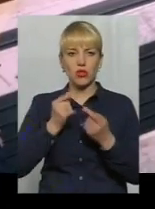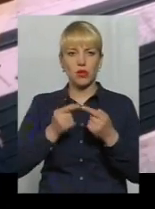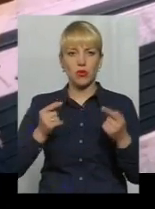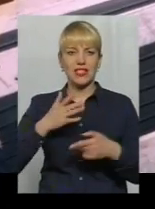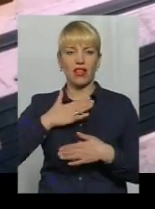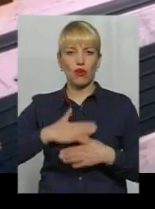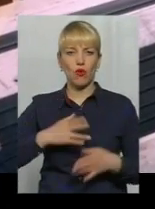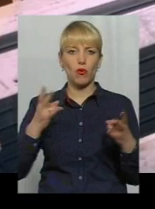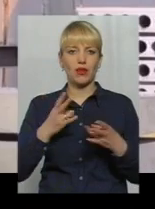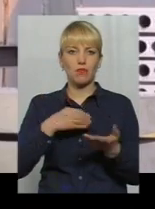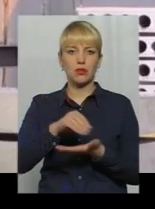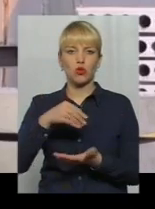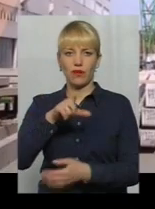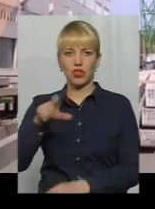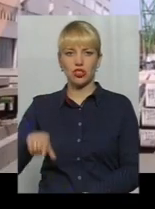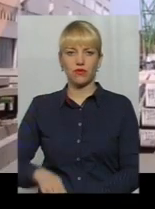потреб споживача.